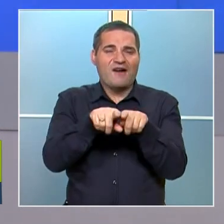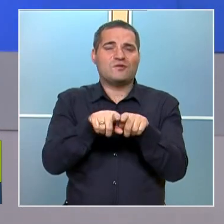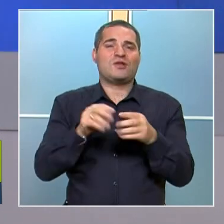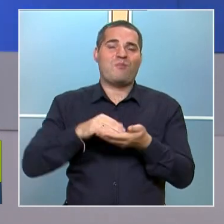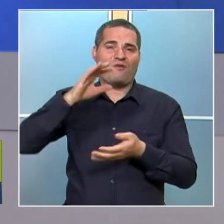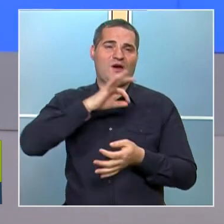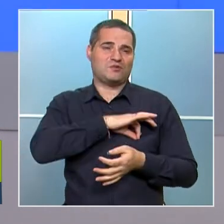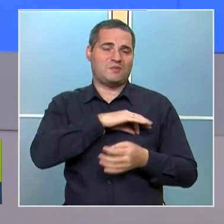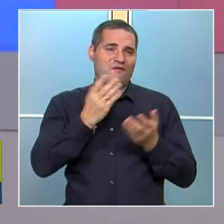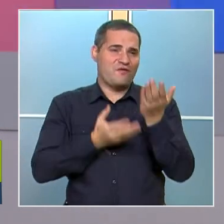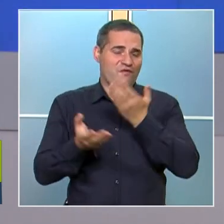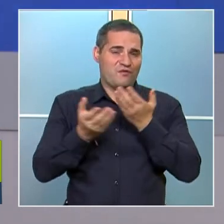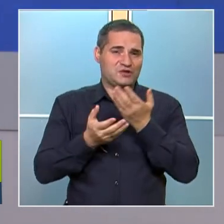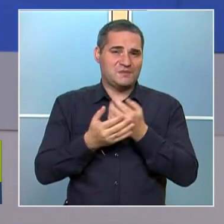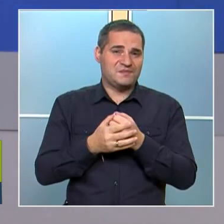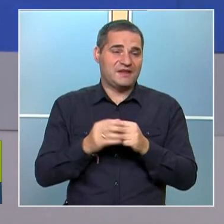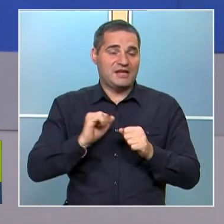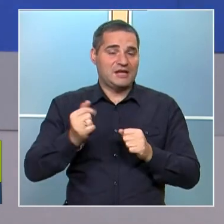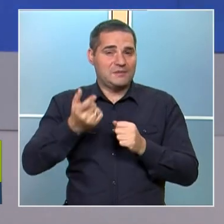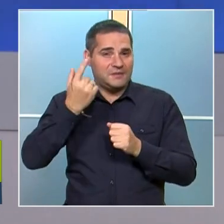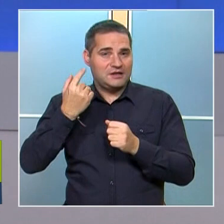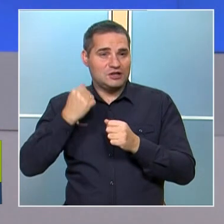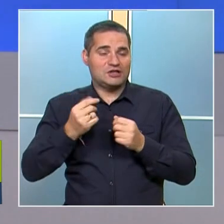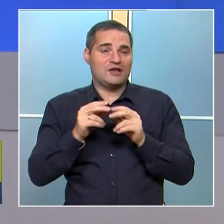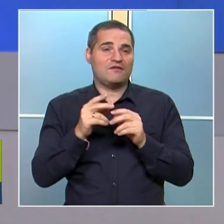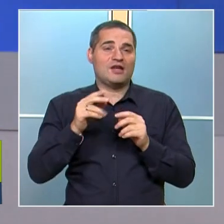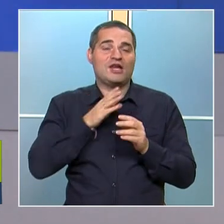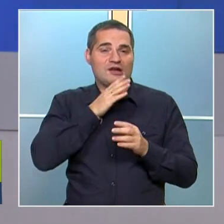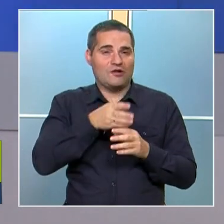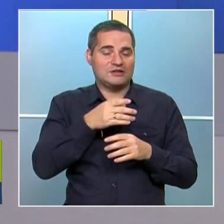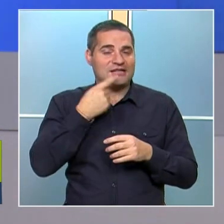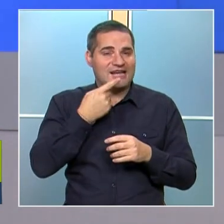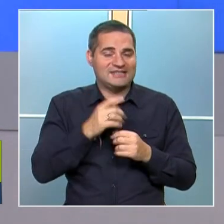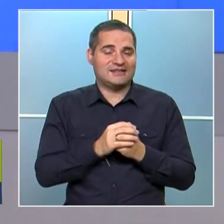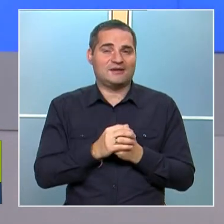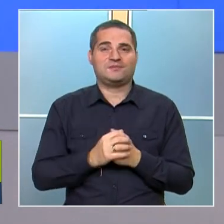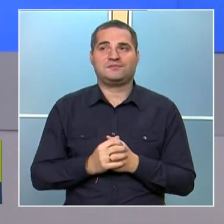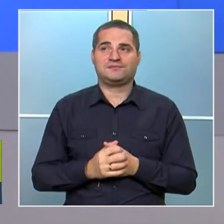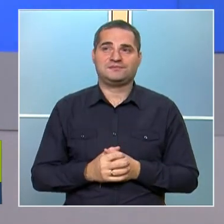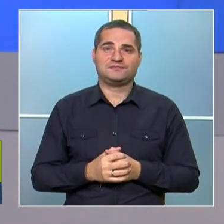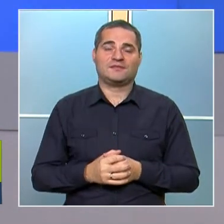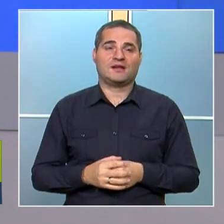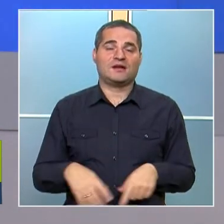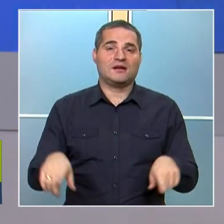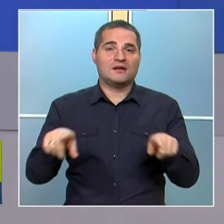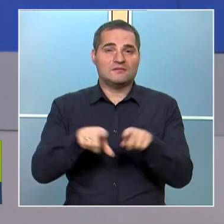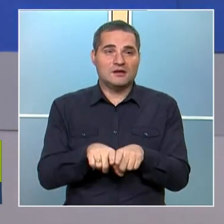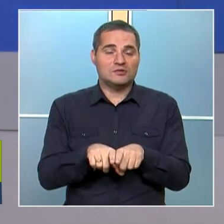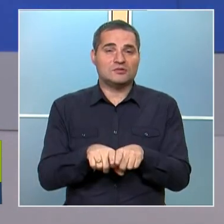училище. Да, в училище. И предишните ви гости, те казаха, че всъщност